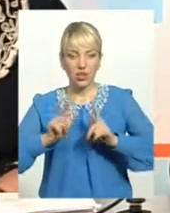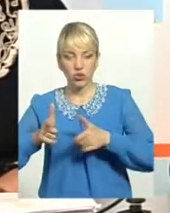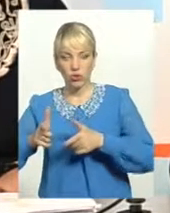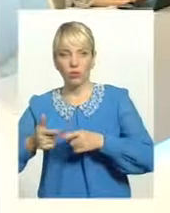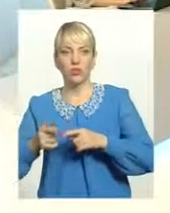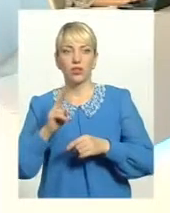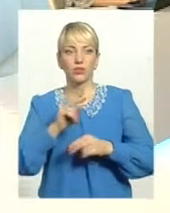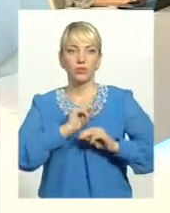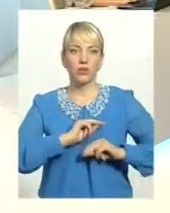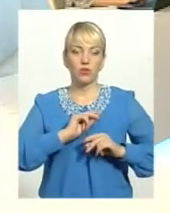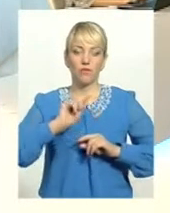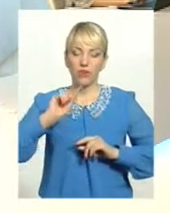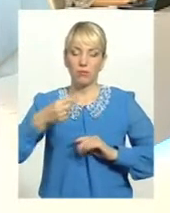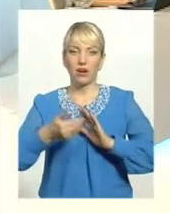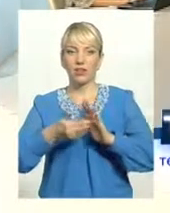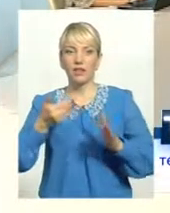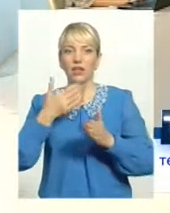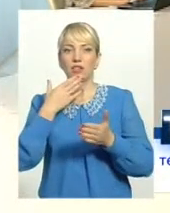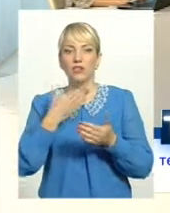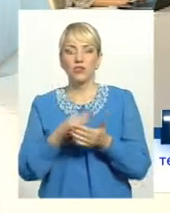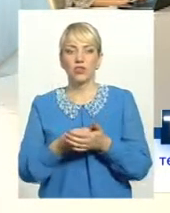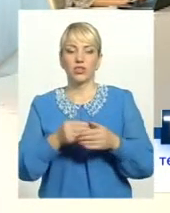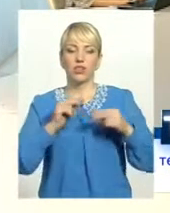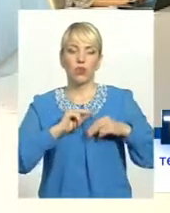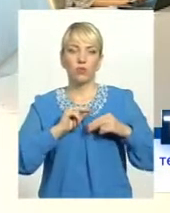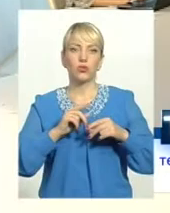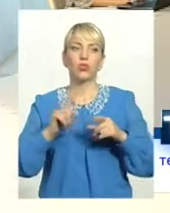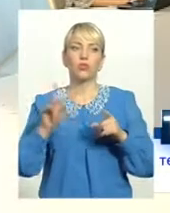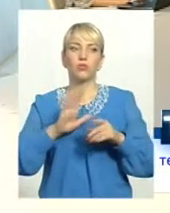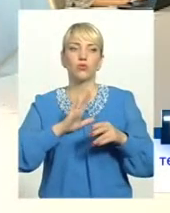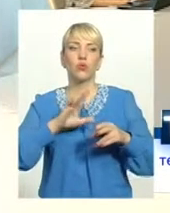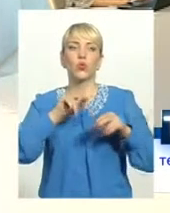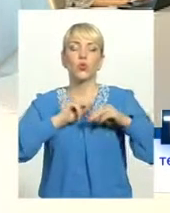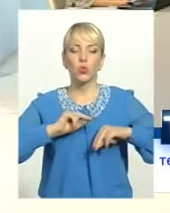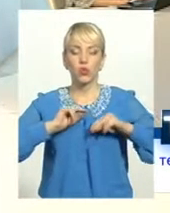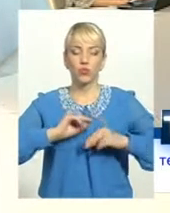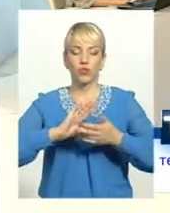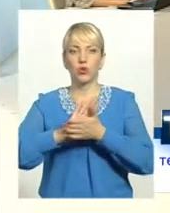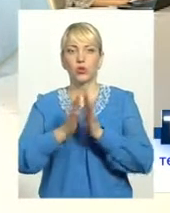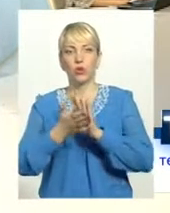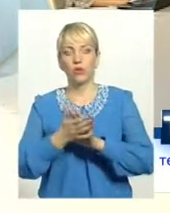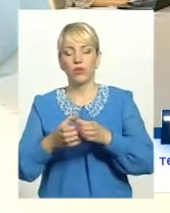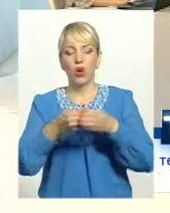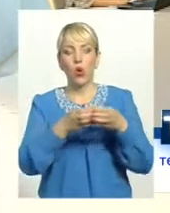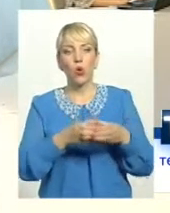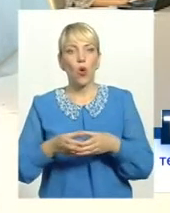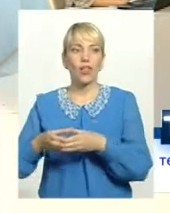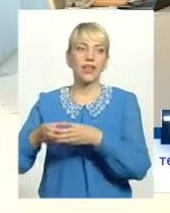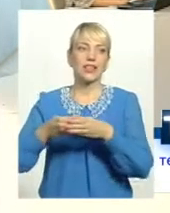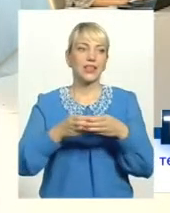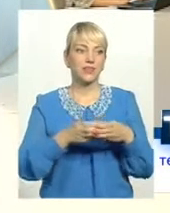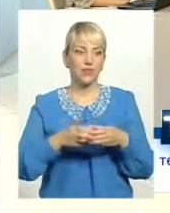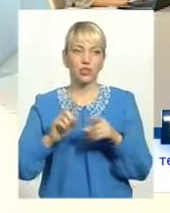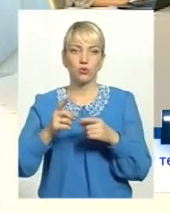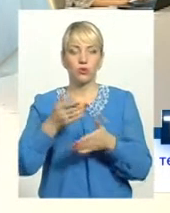може вимагати від своїх роботодавців укладення трудового договору, колективного договору. Колективного договору. Чомусь ми